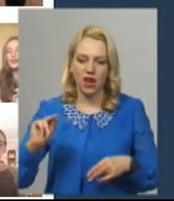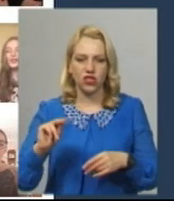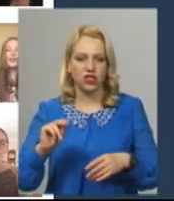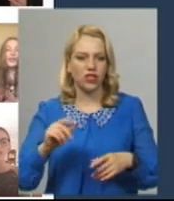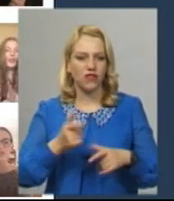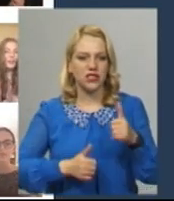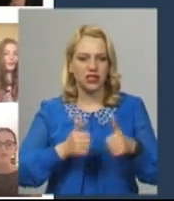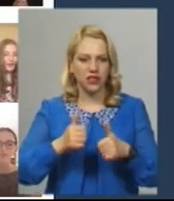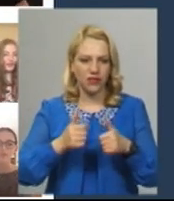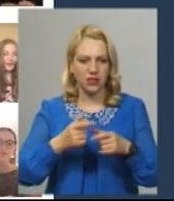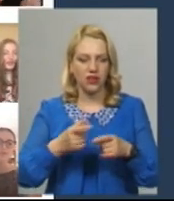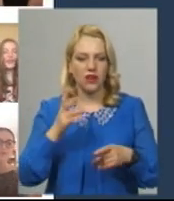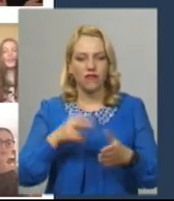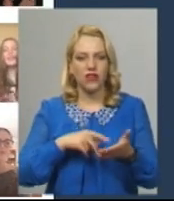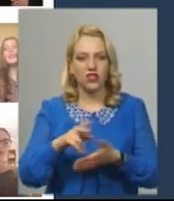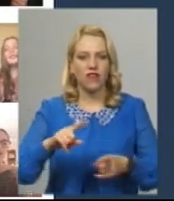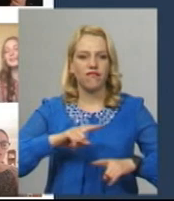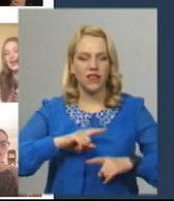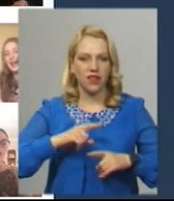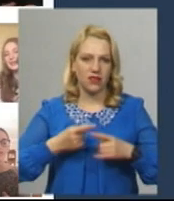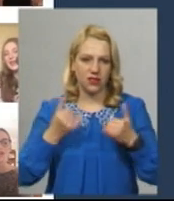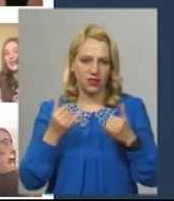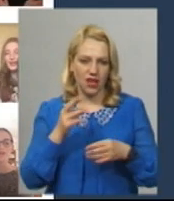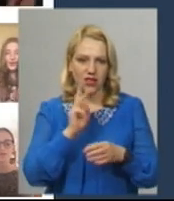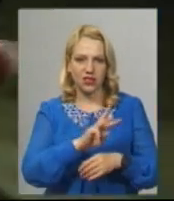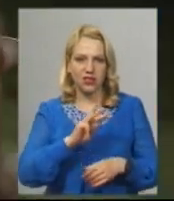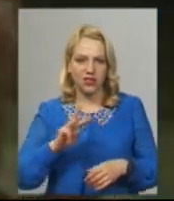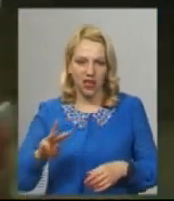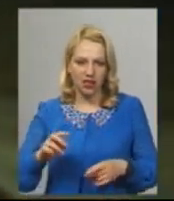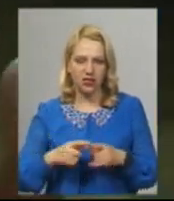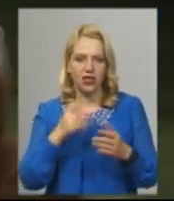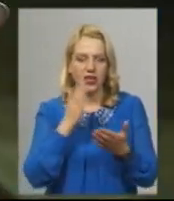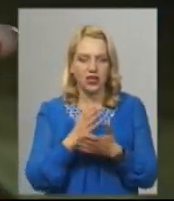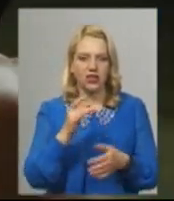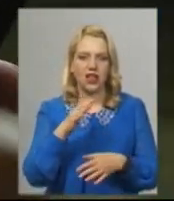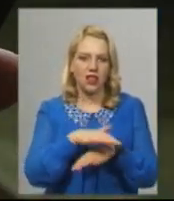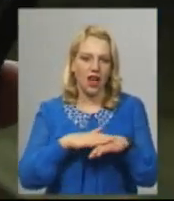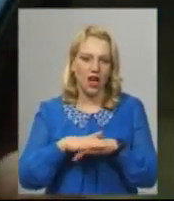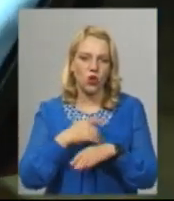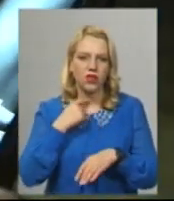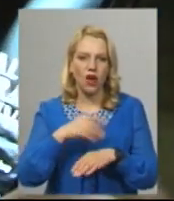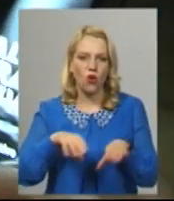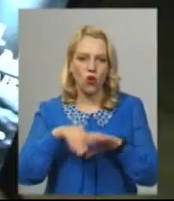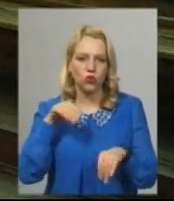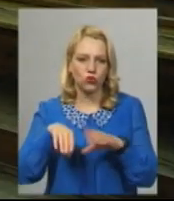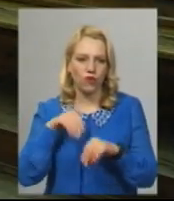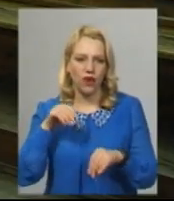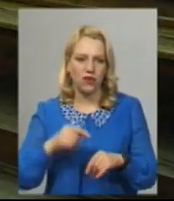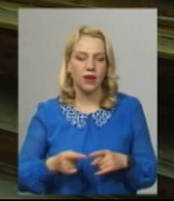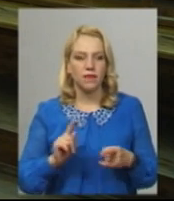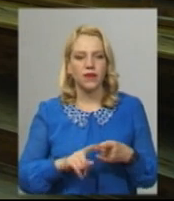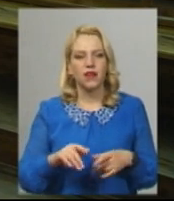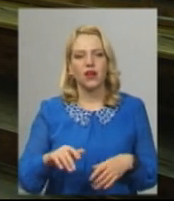танців 115 країн світу вийшли в фінал Саме зараз на сайті World Folk Vision триває народне голосування, розповідає Лілія Качоринець